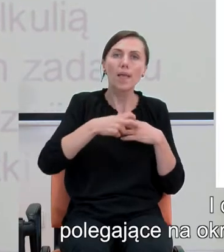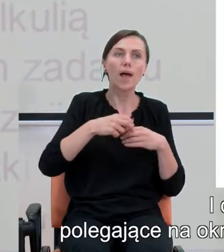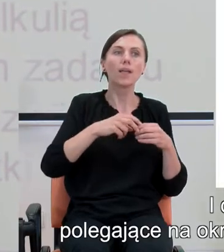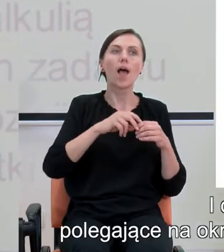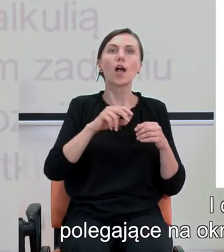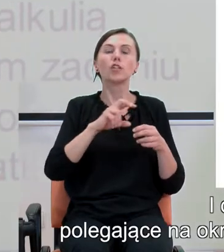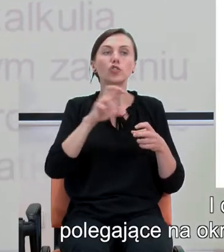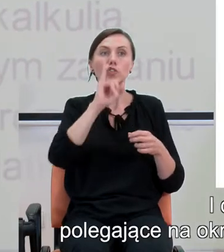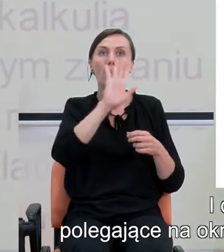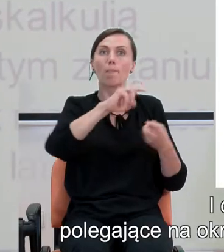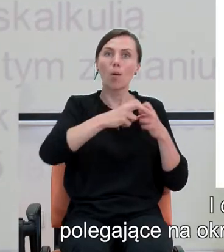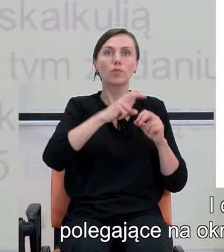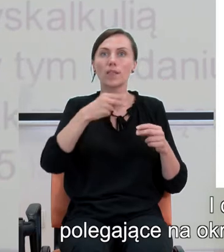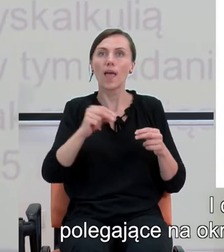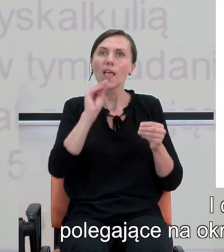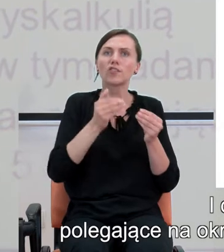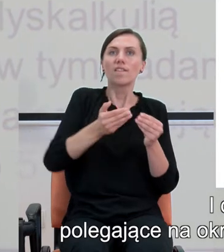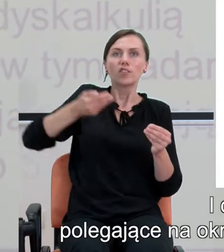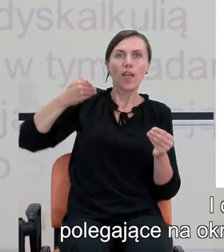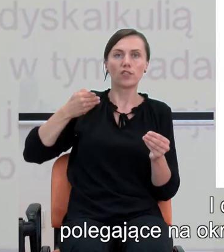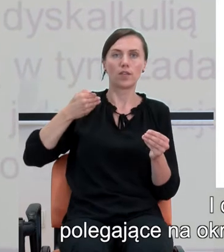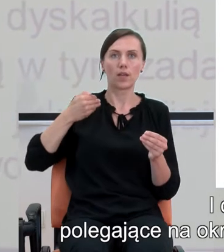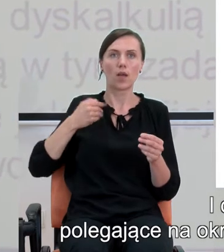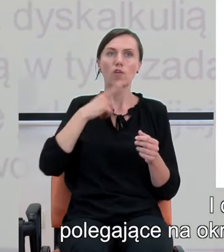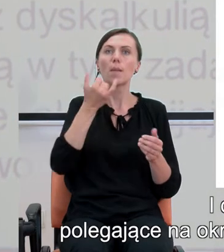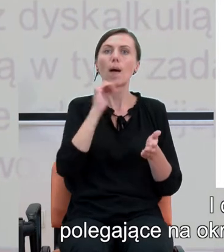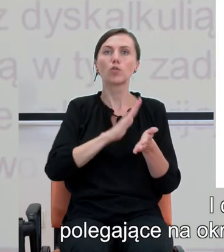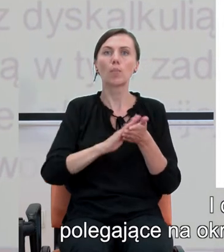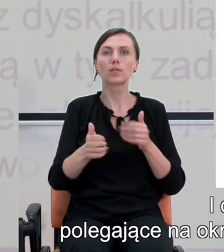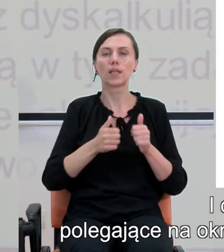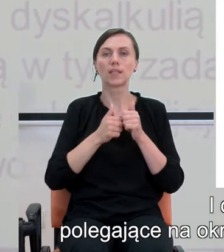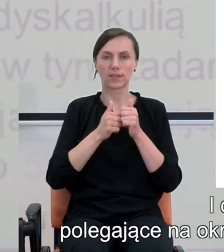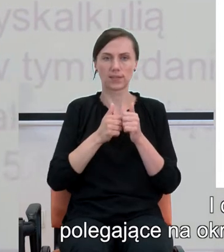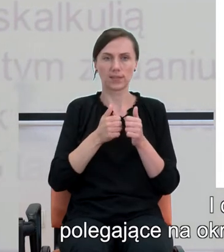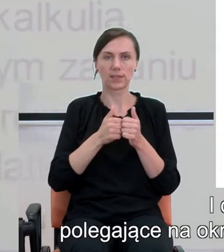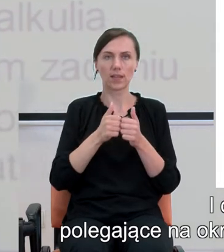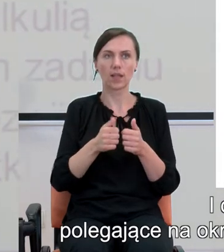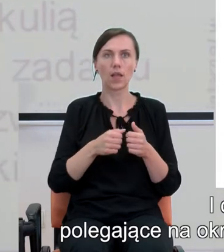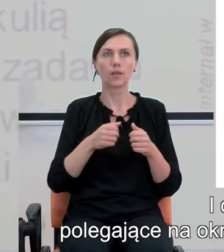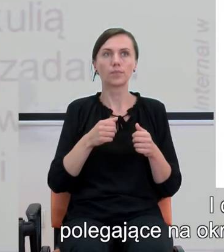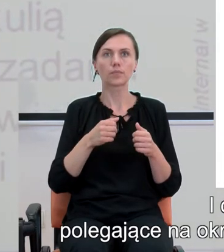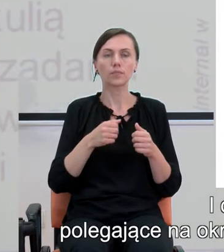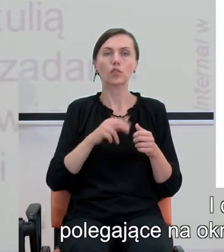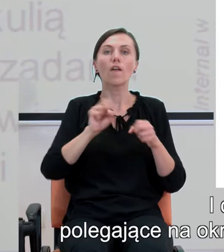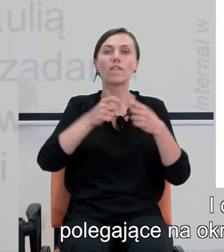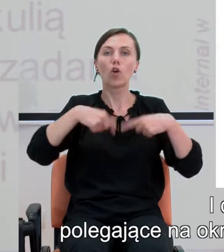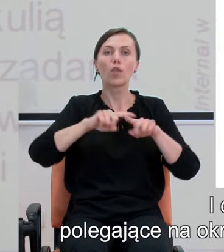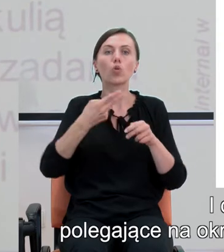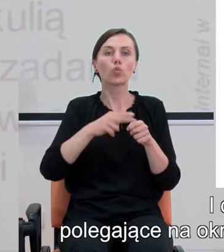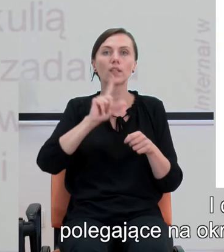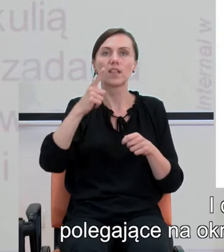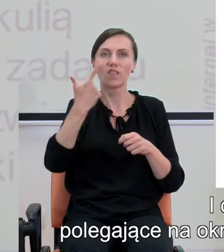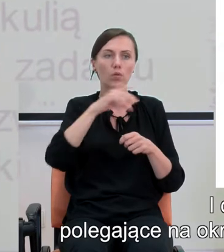I okazuje się, że takie proste zadanie polegające na określeniu, który z dwóch